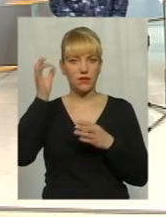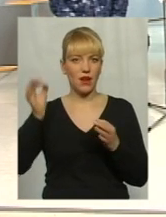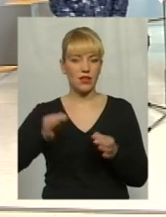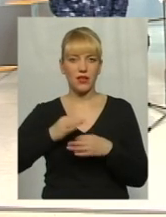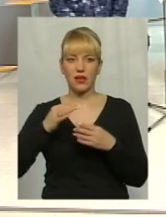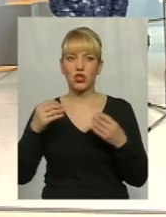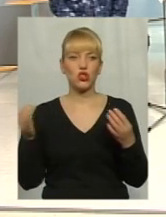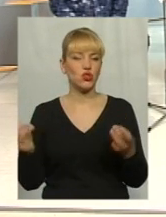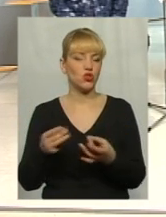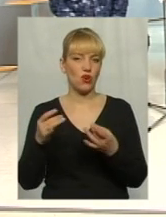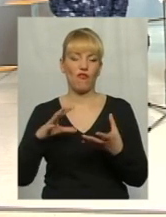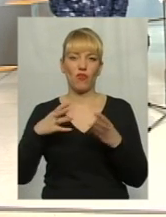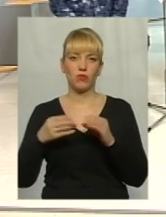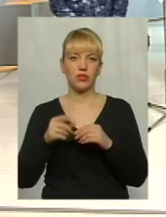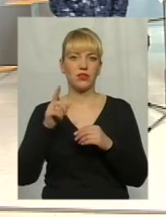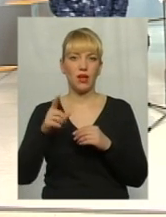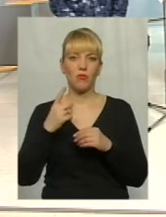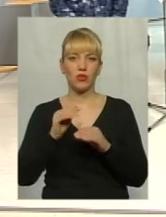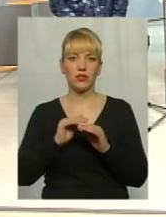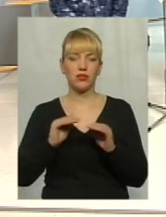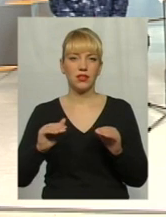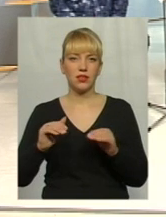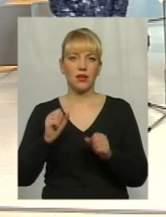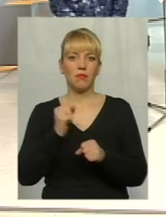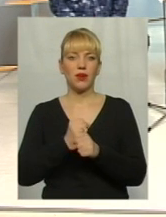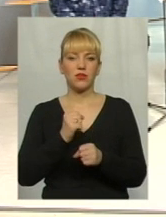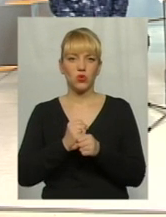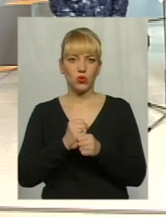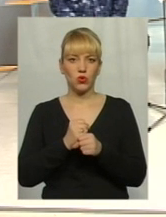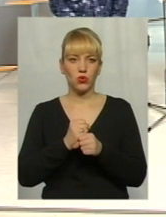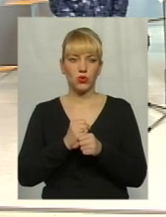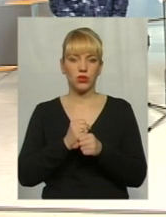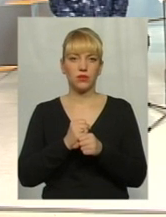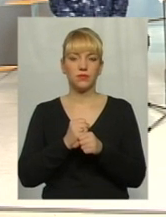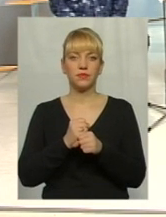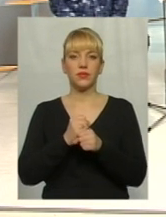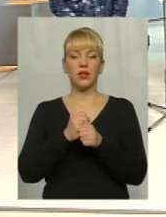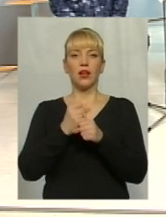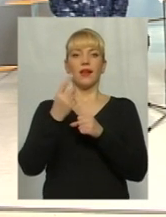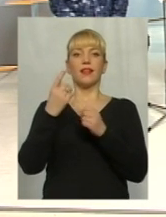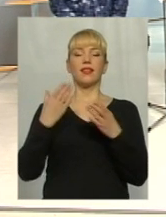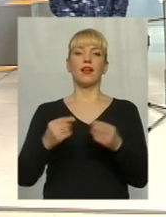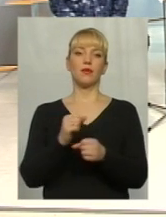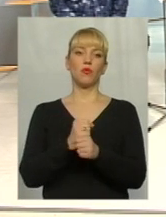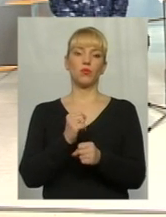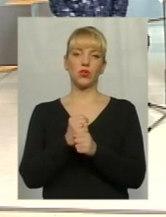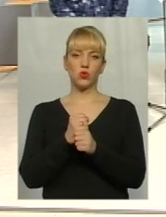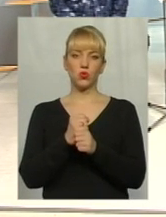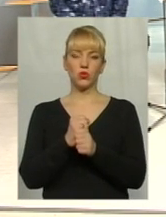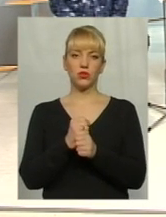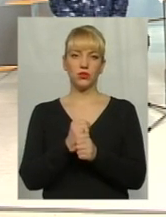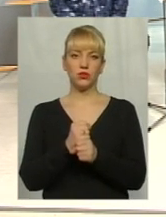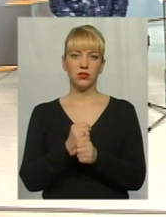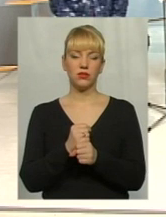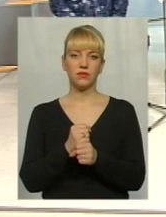ні нічого взагалі. Так одні діти працюють, які діти, один працюють за